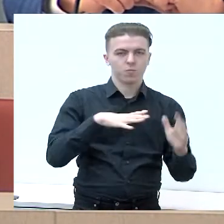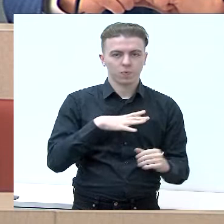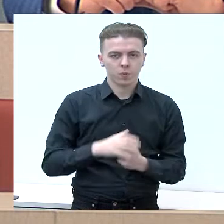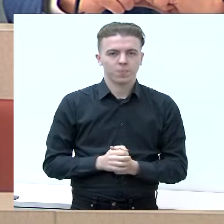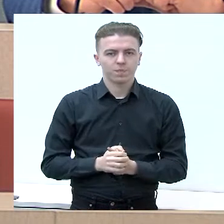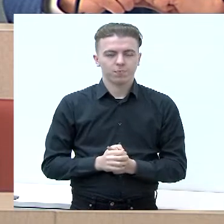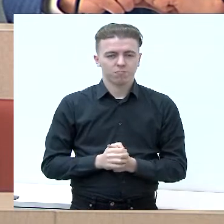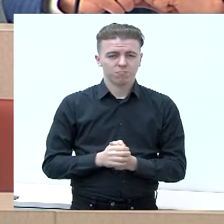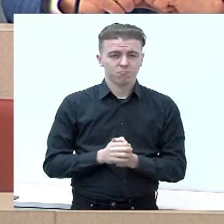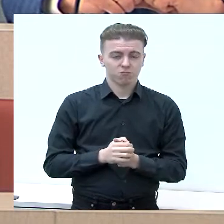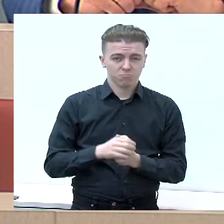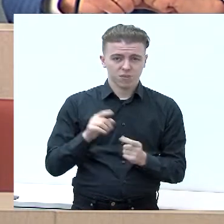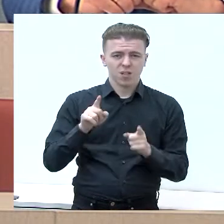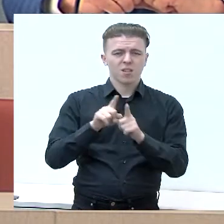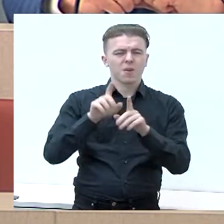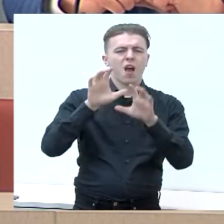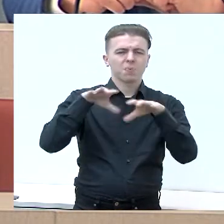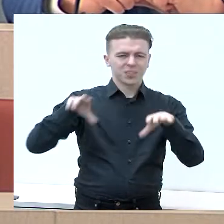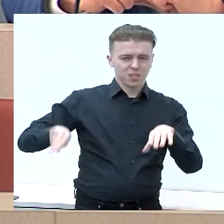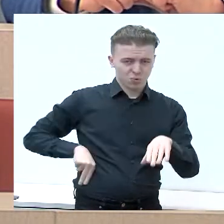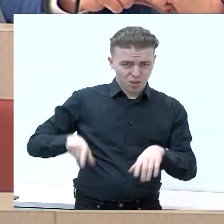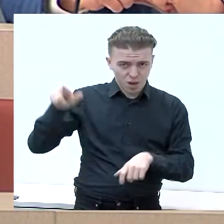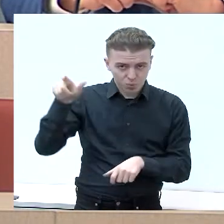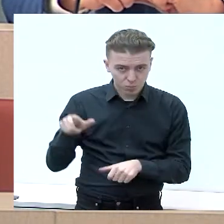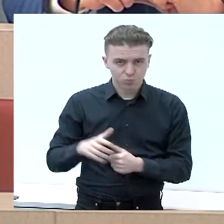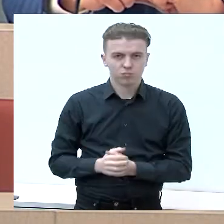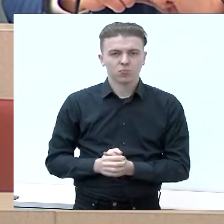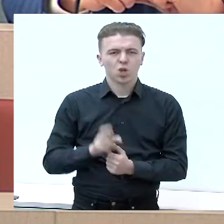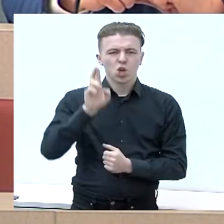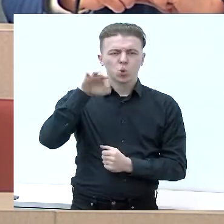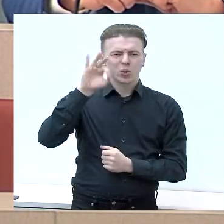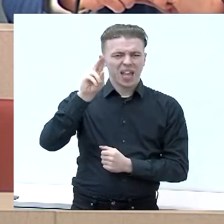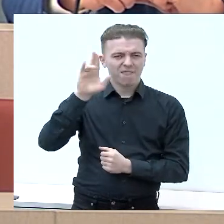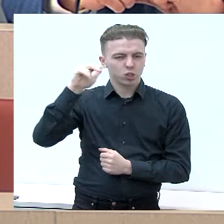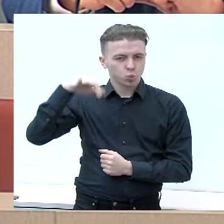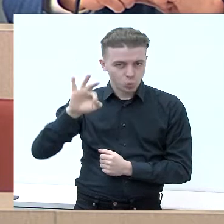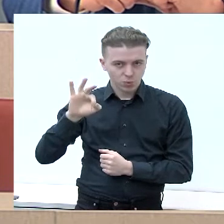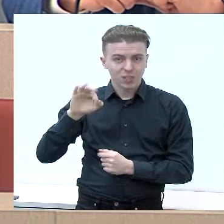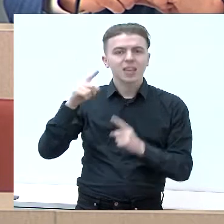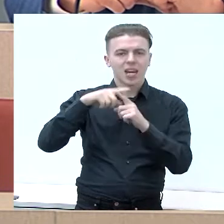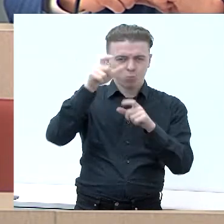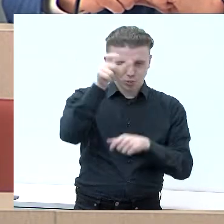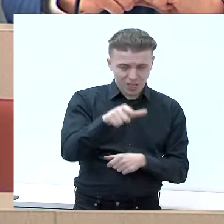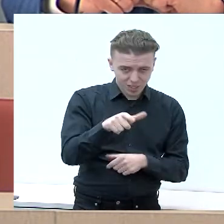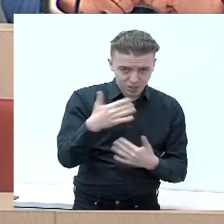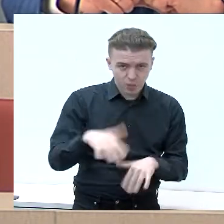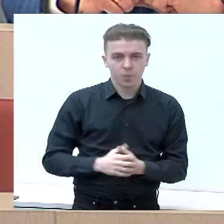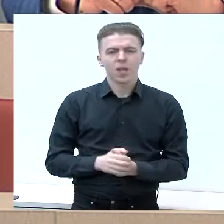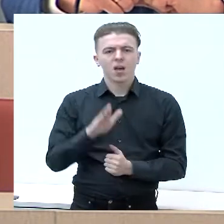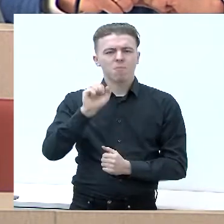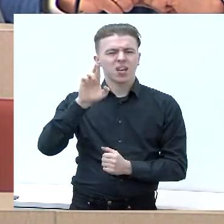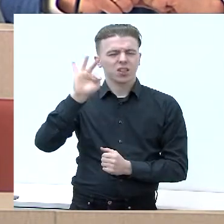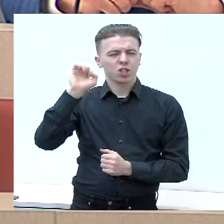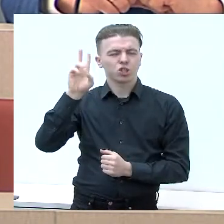Kalvarijos suvaldybės administracijos direktorius. Vitas Rusevičius, tarybos narys. Gintas Bartaškevičius,